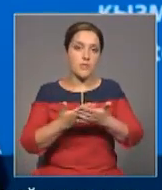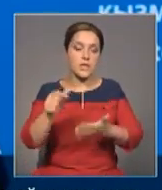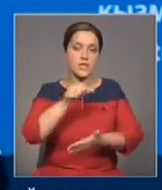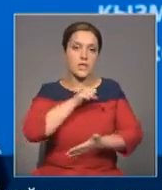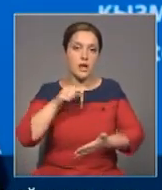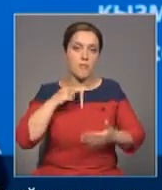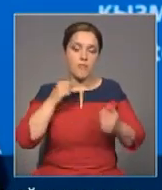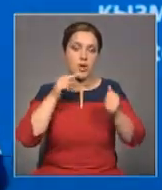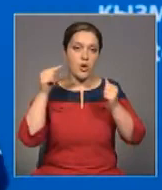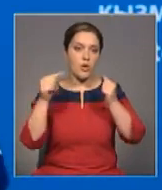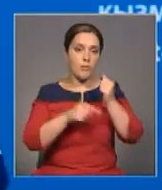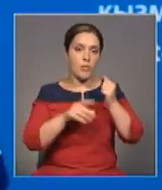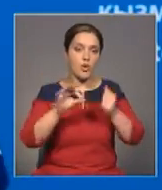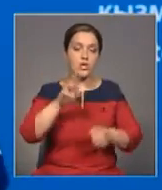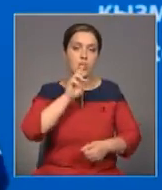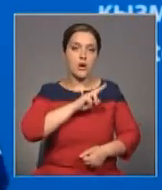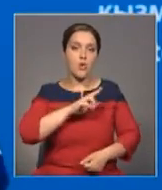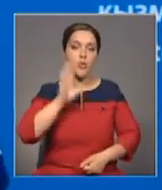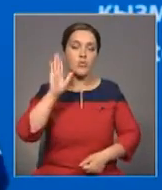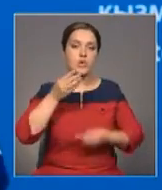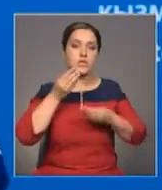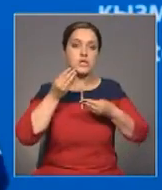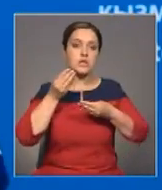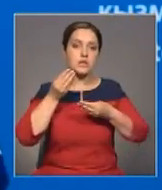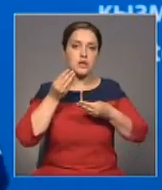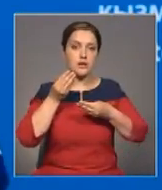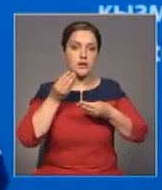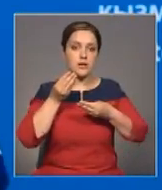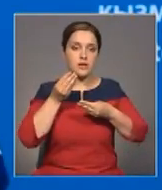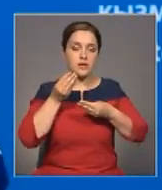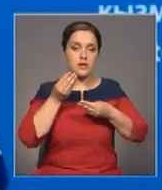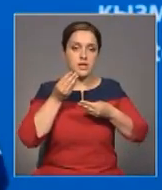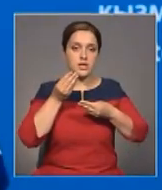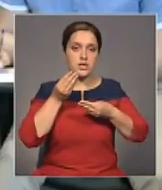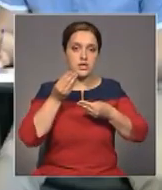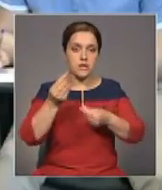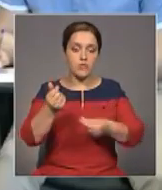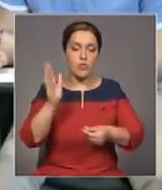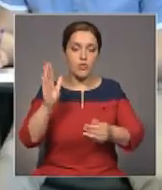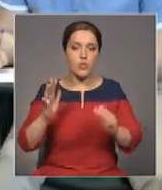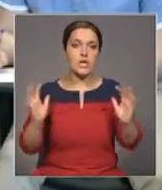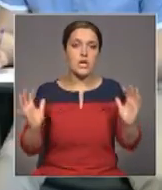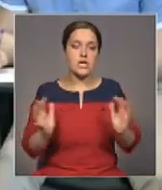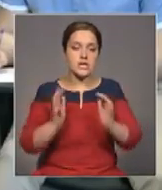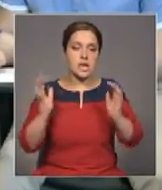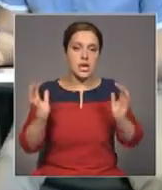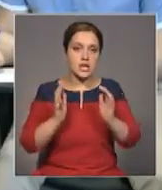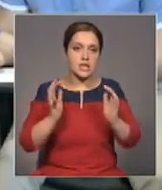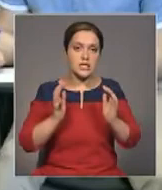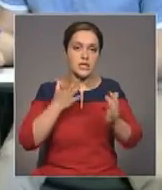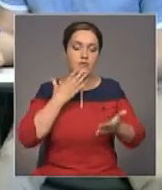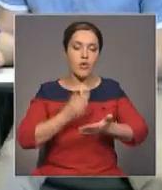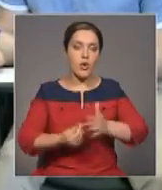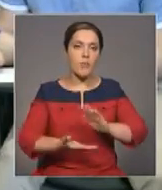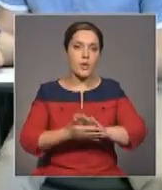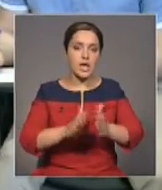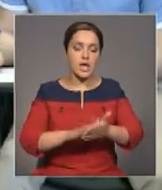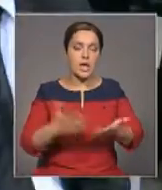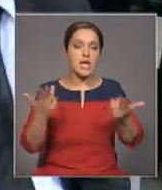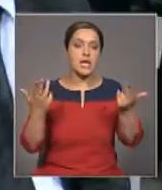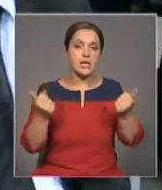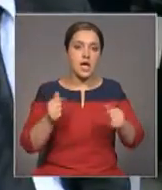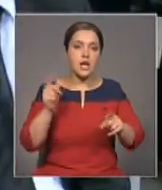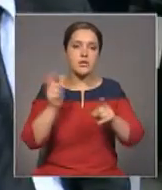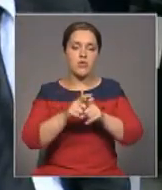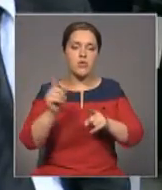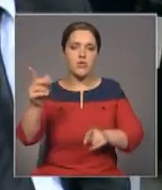от должности, будут стремиться всяческими способами сохранить существующие положения. Да, на словах